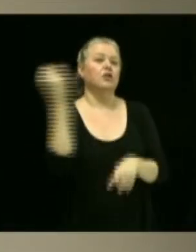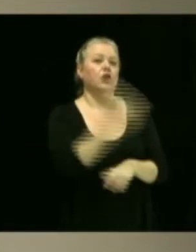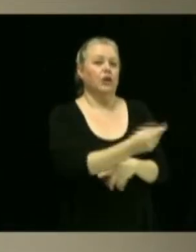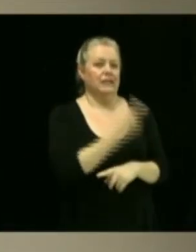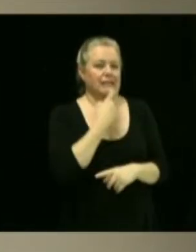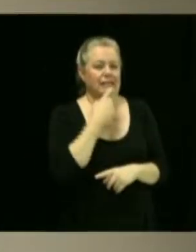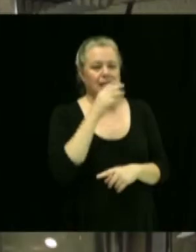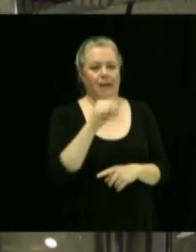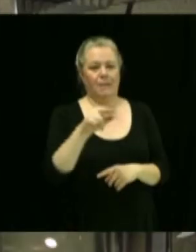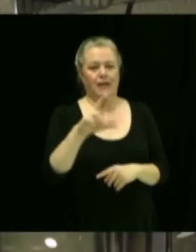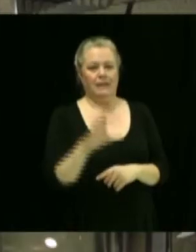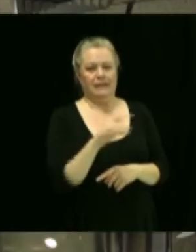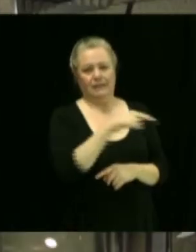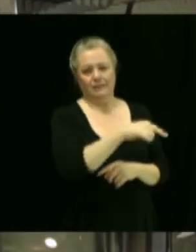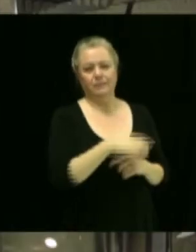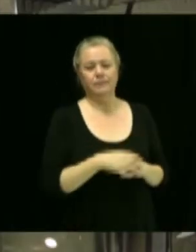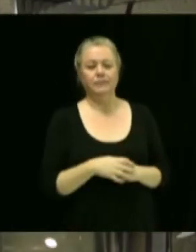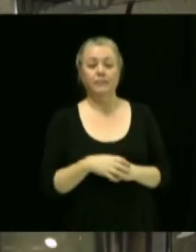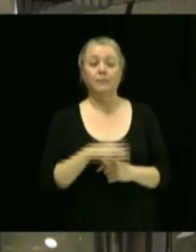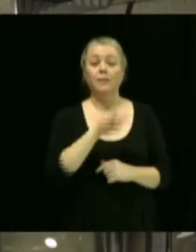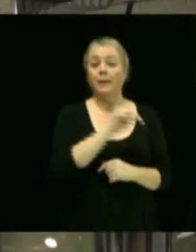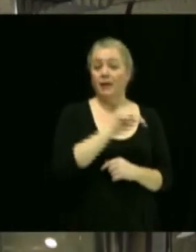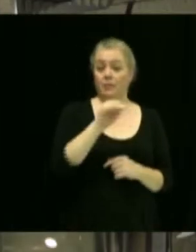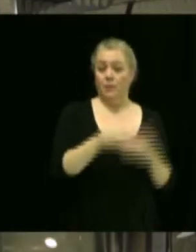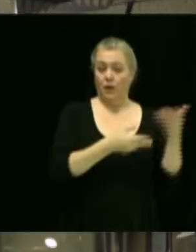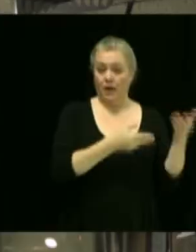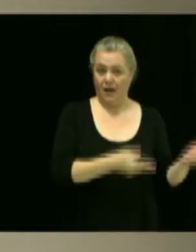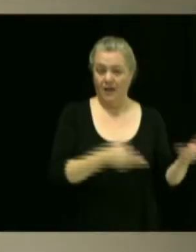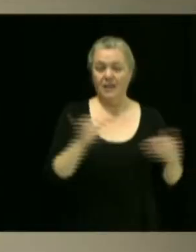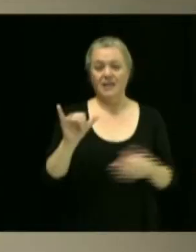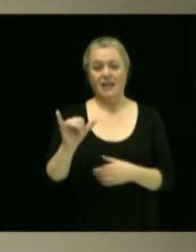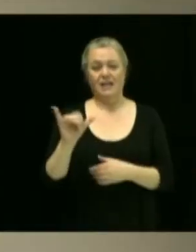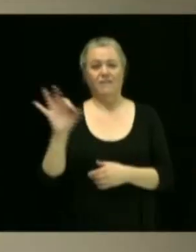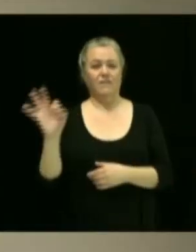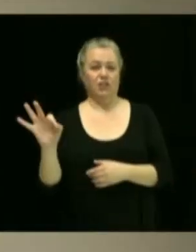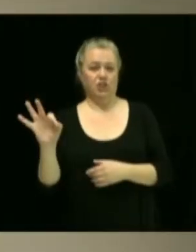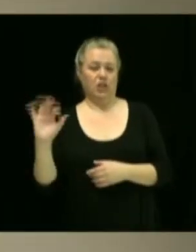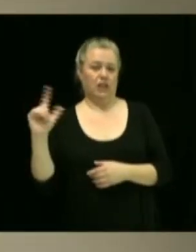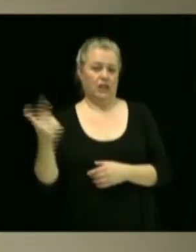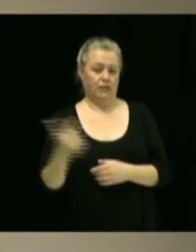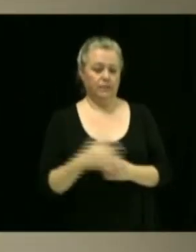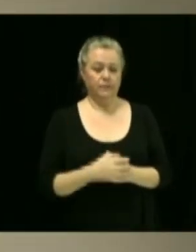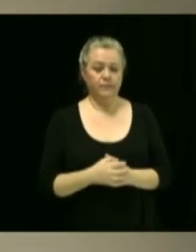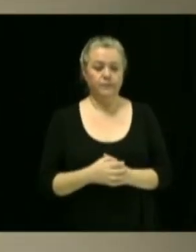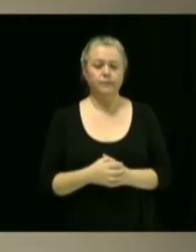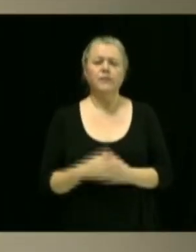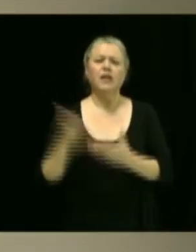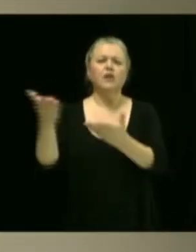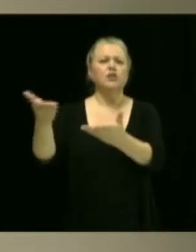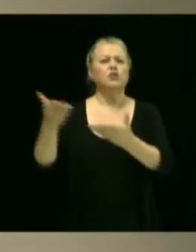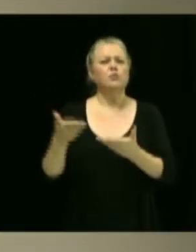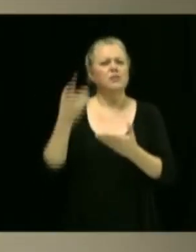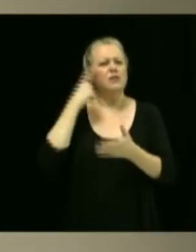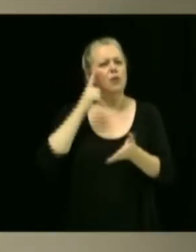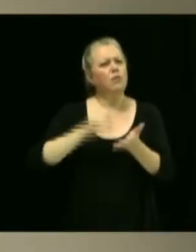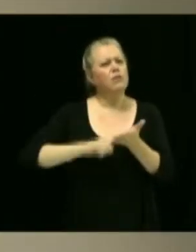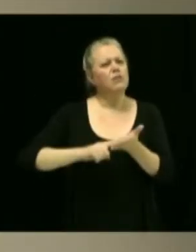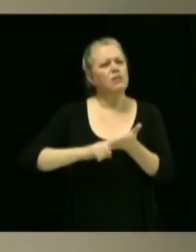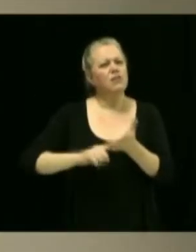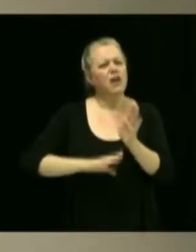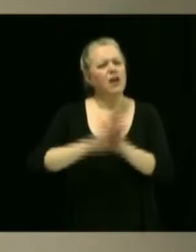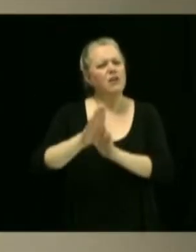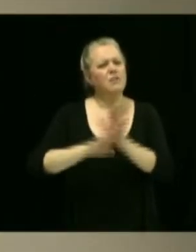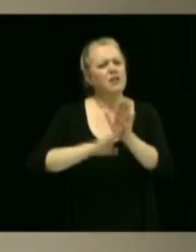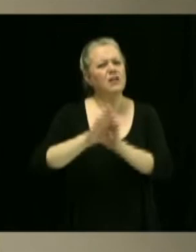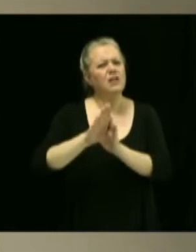Marc Morin, Yannick Fréchette. Génie et environnement, soumission reçue en vue de l'exécution des travaux d'amélioration locative